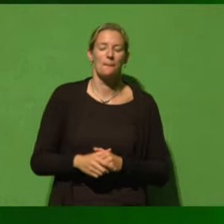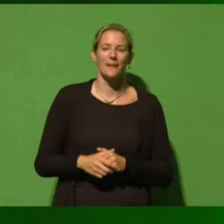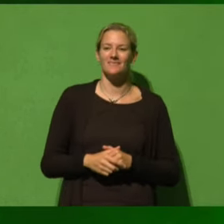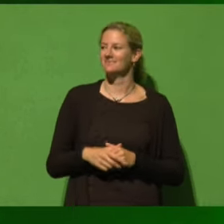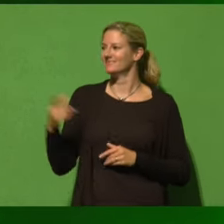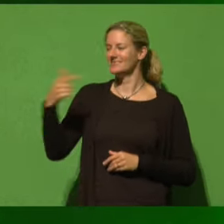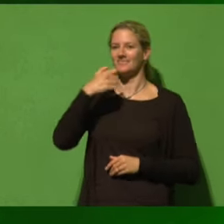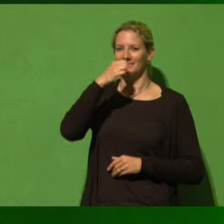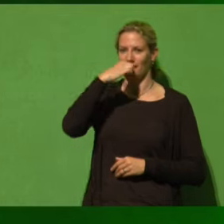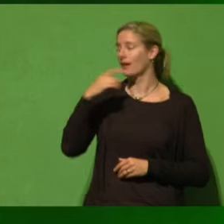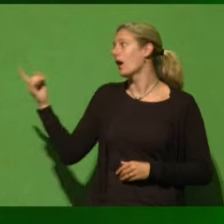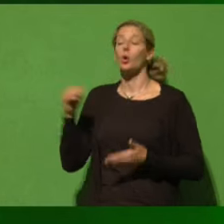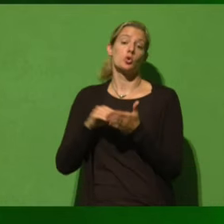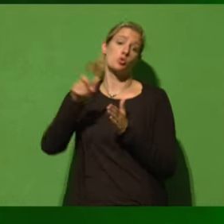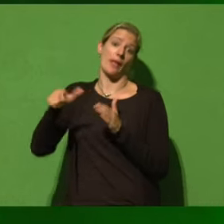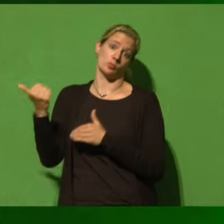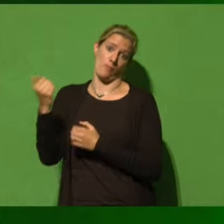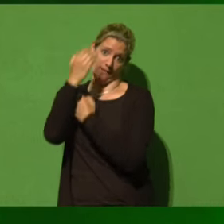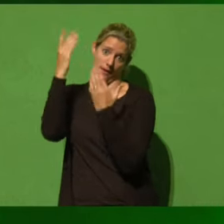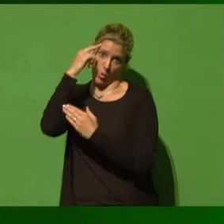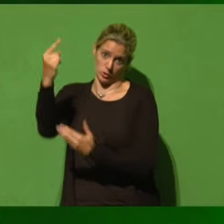nur die Schüler sind super, das ist logisch.